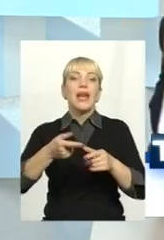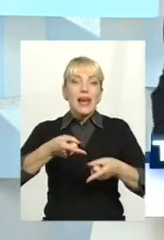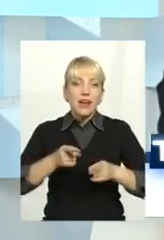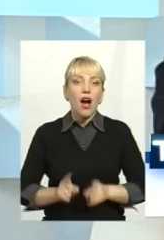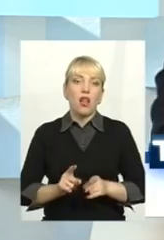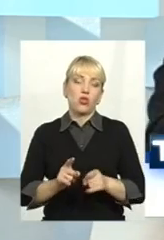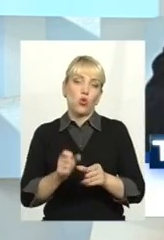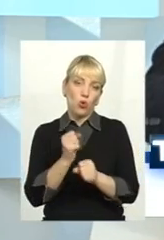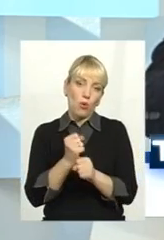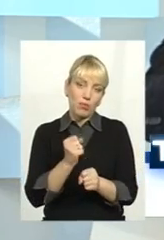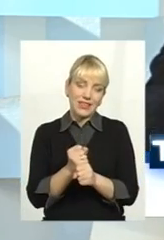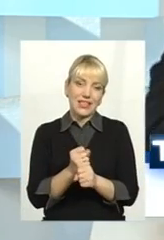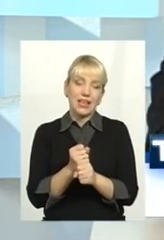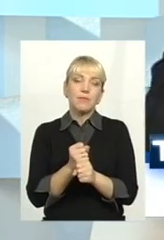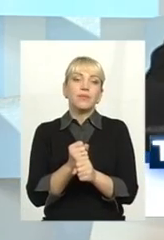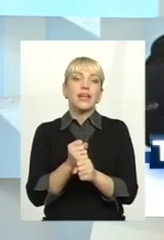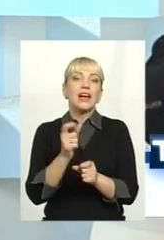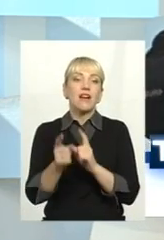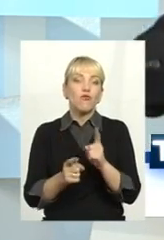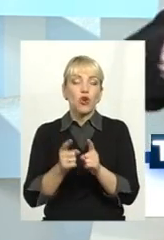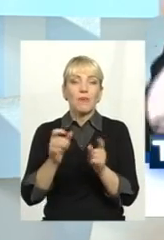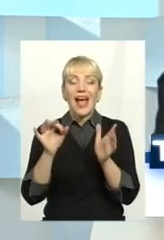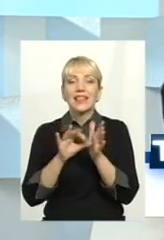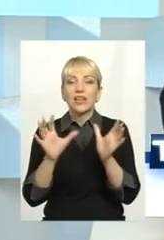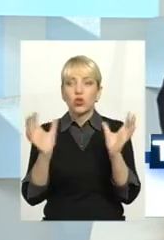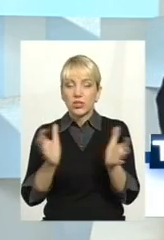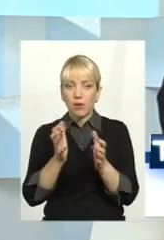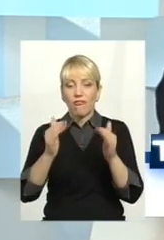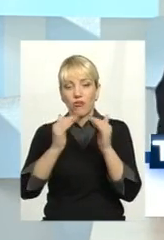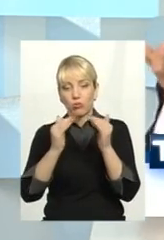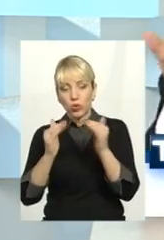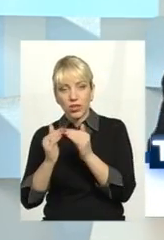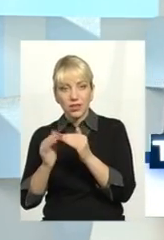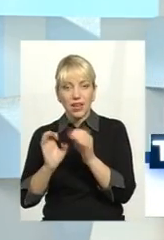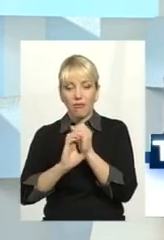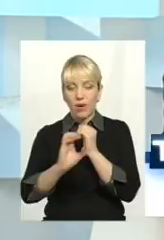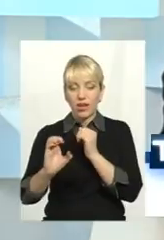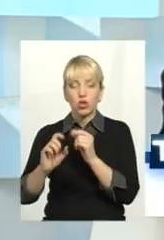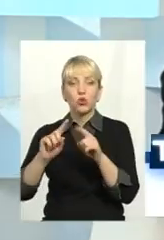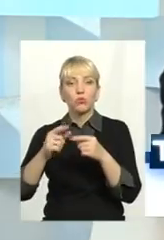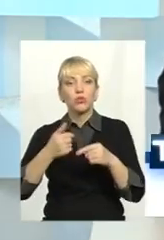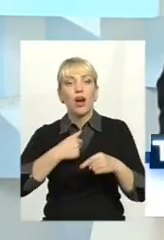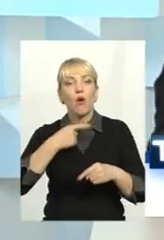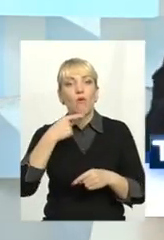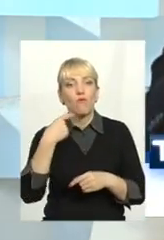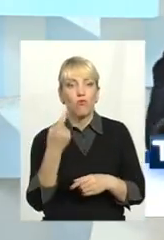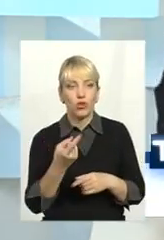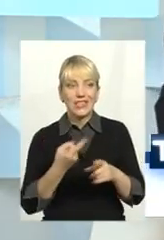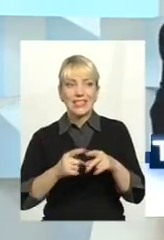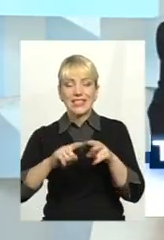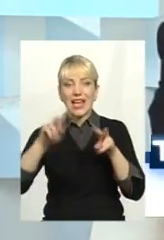Енергозбереження в мережах, будинках, в усій інфраструктурі. І саме тому я і кажу, це гасла